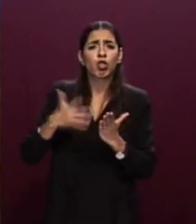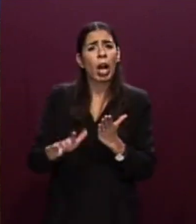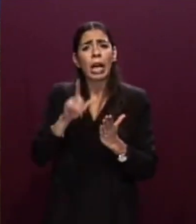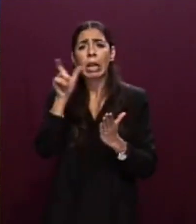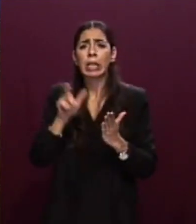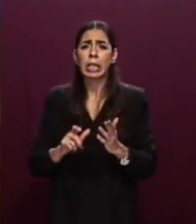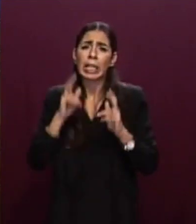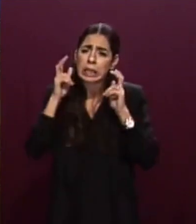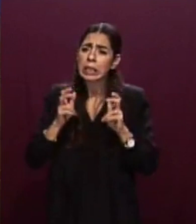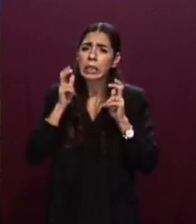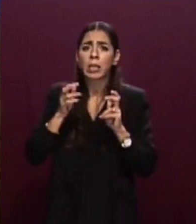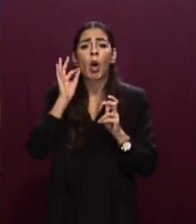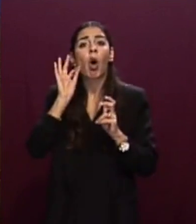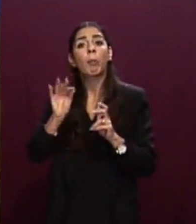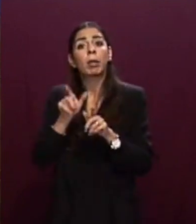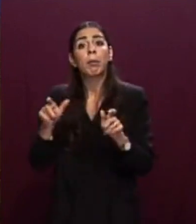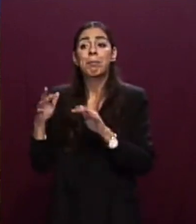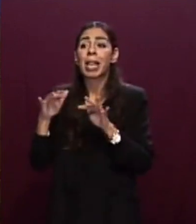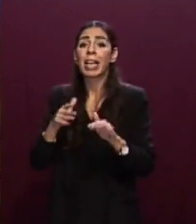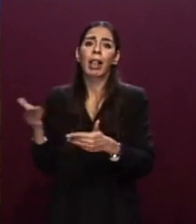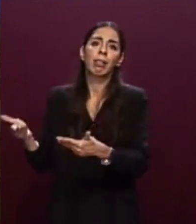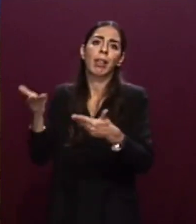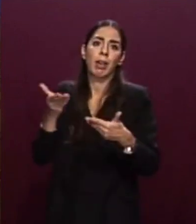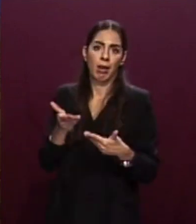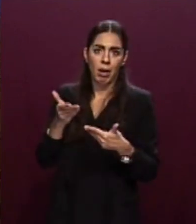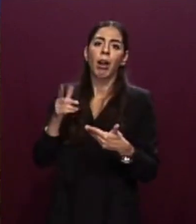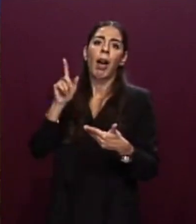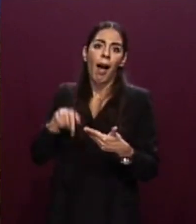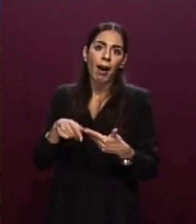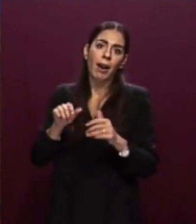condizioni dignitose di ospitalità in una cornice di legalità.